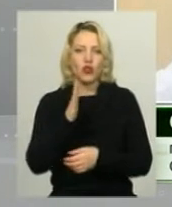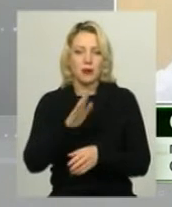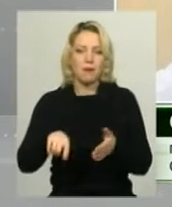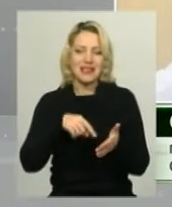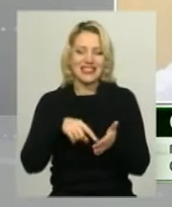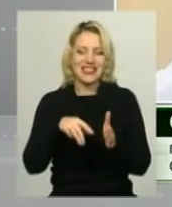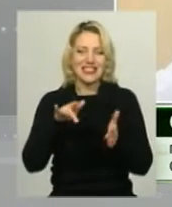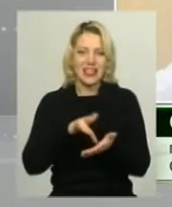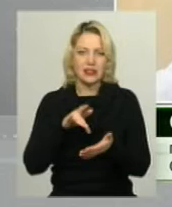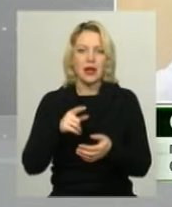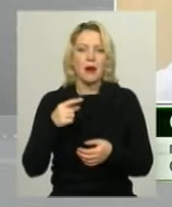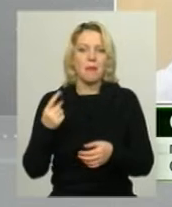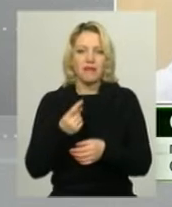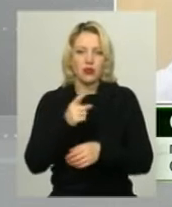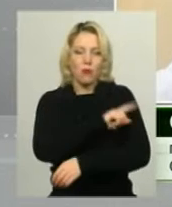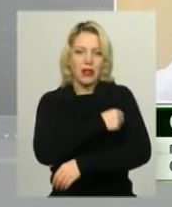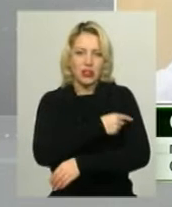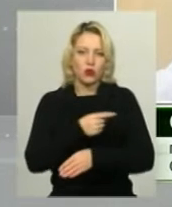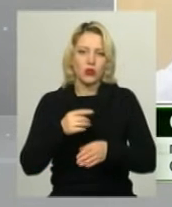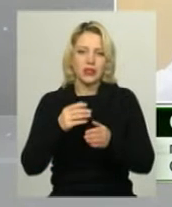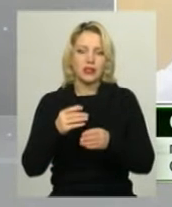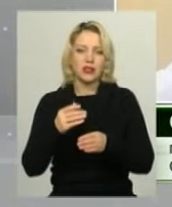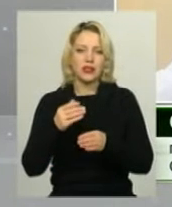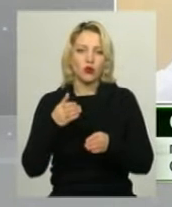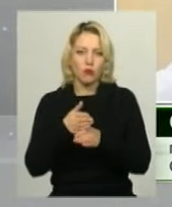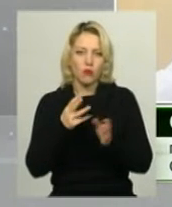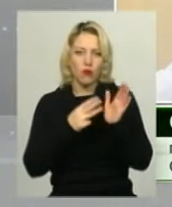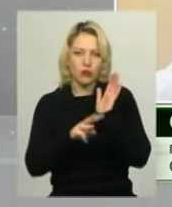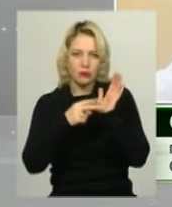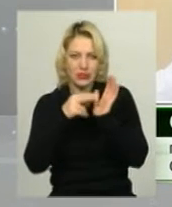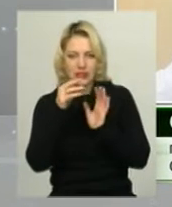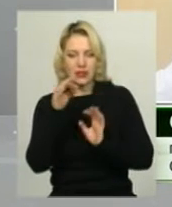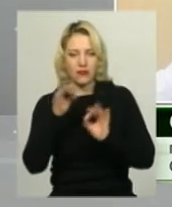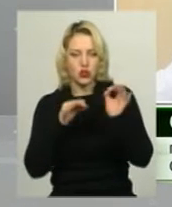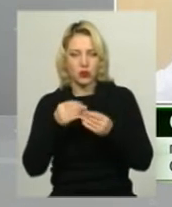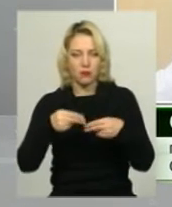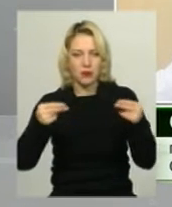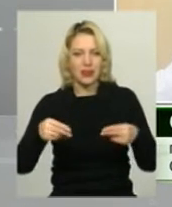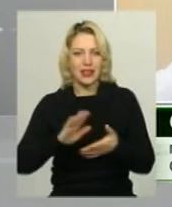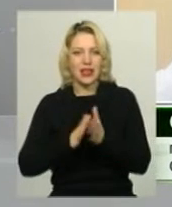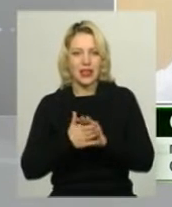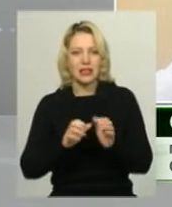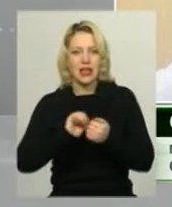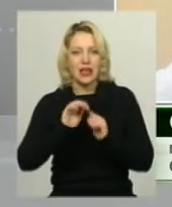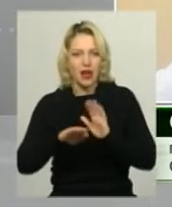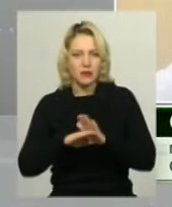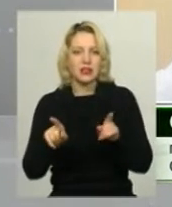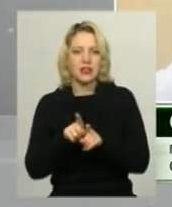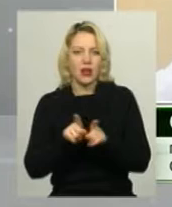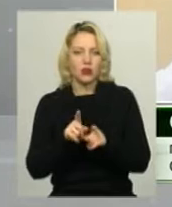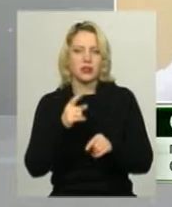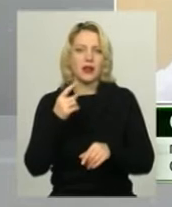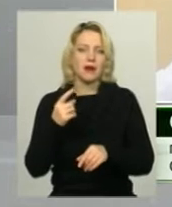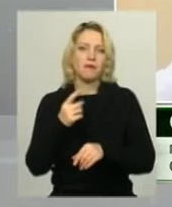центр первинної медико-санітарної допомоги. В них 87% підписаних декларацій. Сатанівський селищний центр